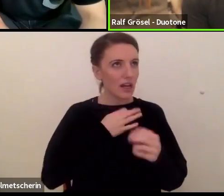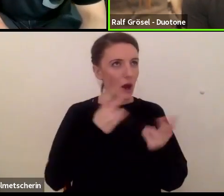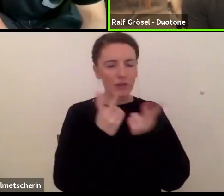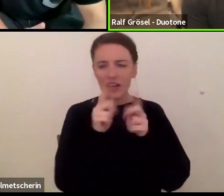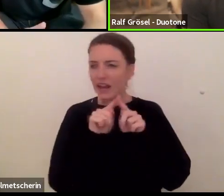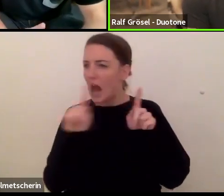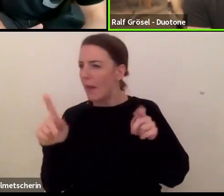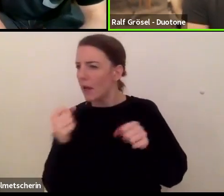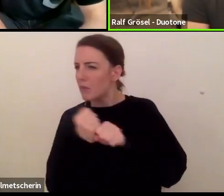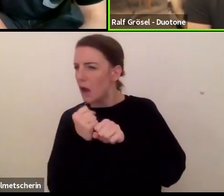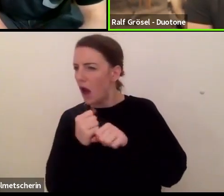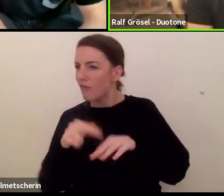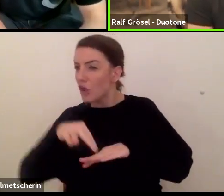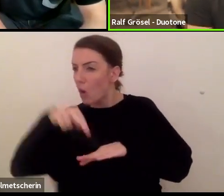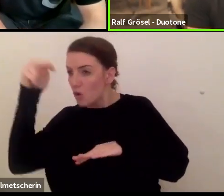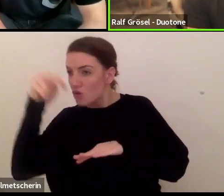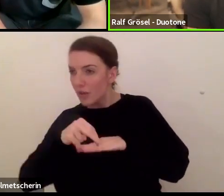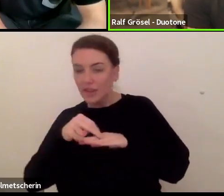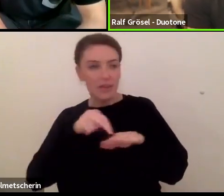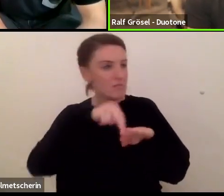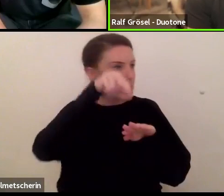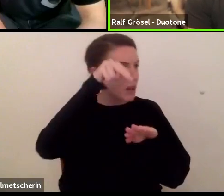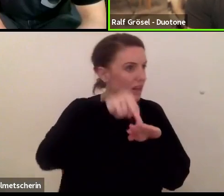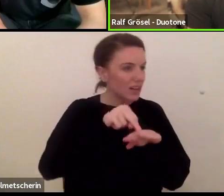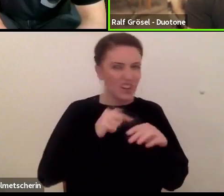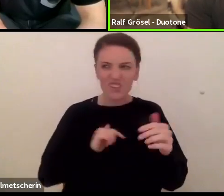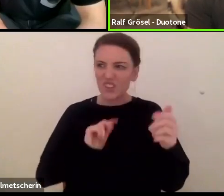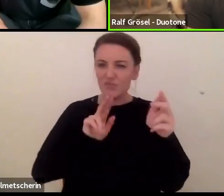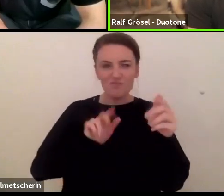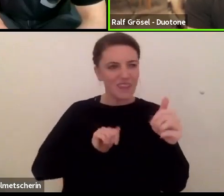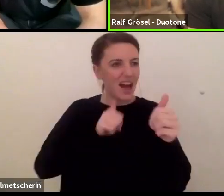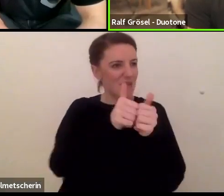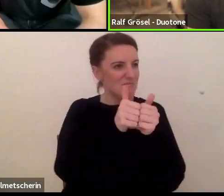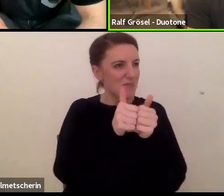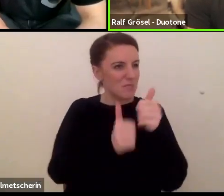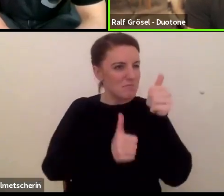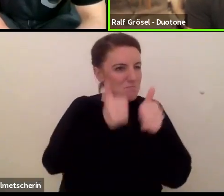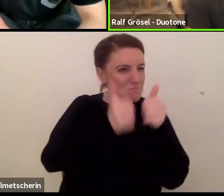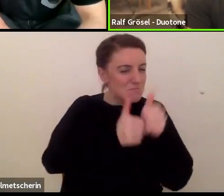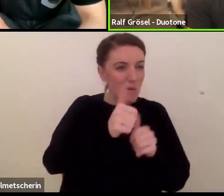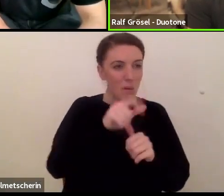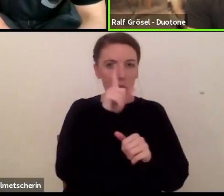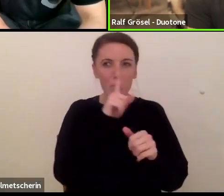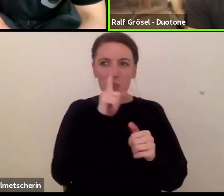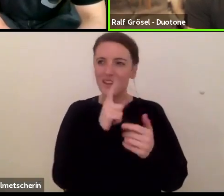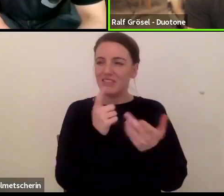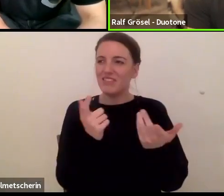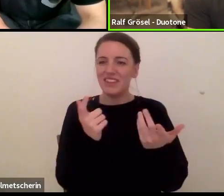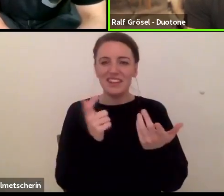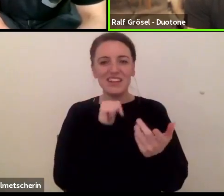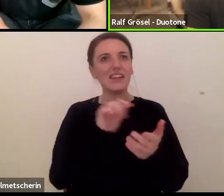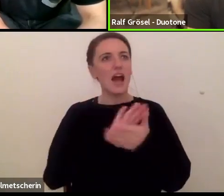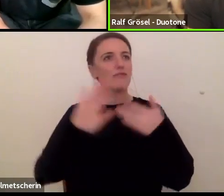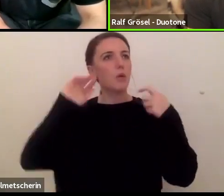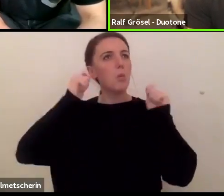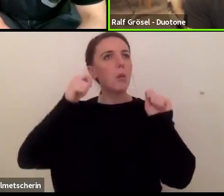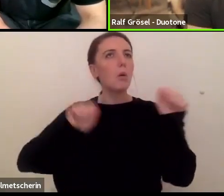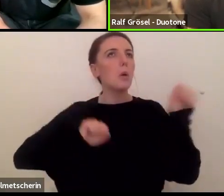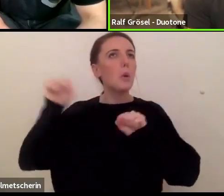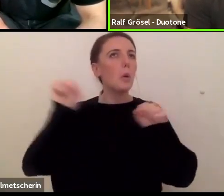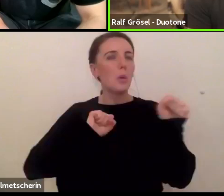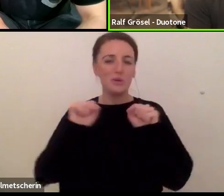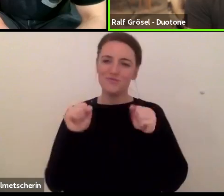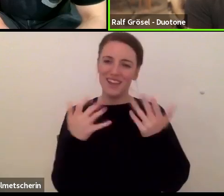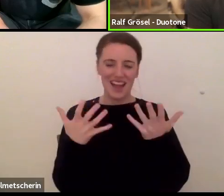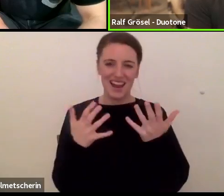hoch springen die eigentlich, an dem kann ich mich jetzt hier gerade messen, etc. Einfach halt, um einfach wirklich gute